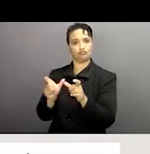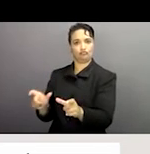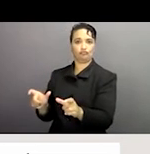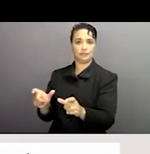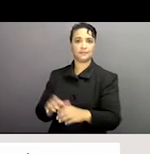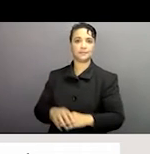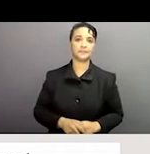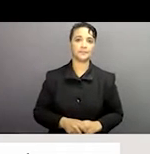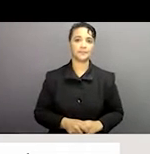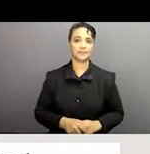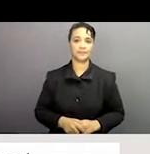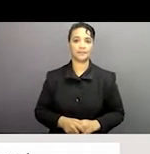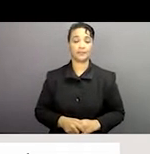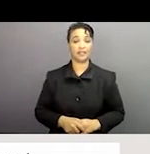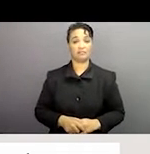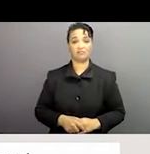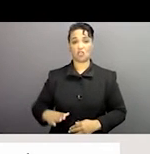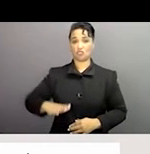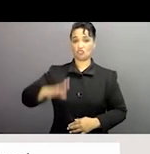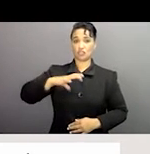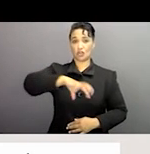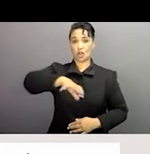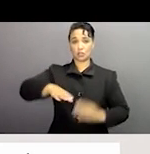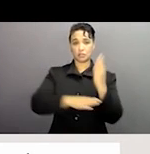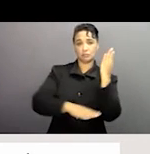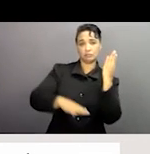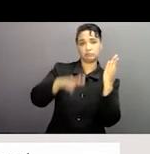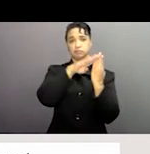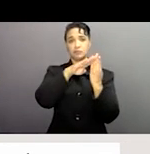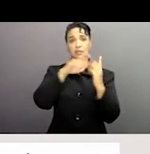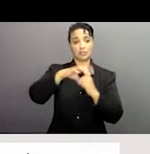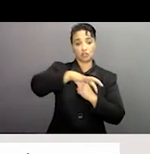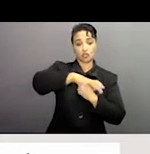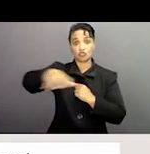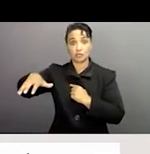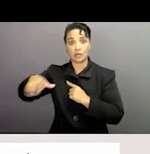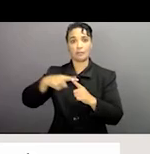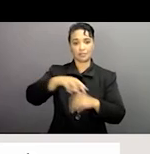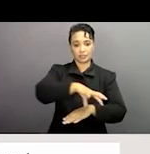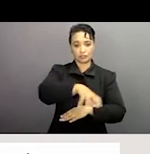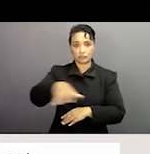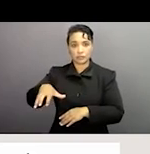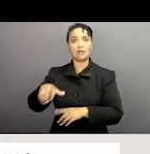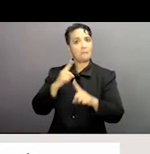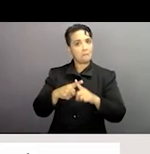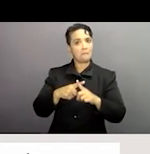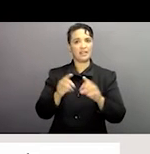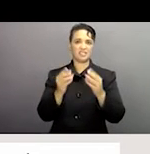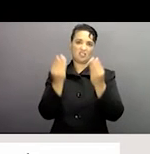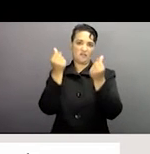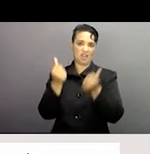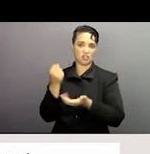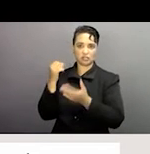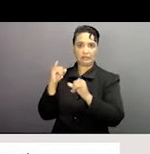l'esclavage moderne les états à un revenu élevé les organisations internationales et nationales y compris les